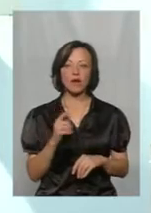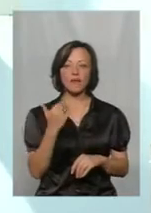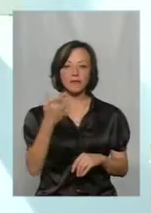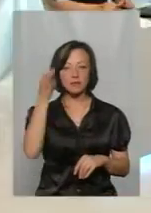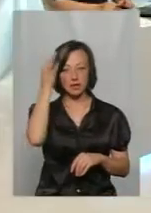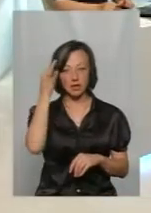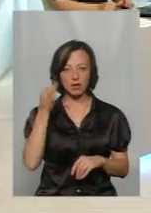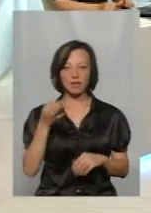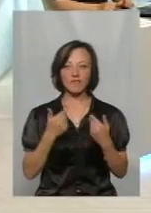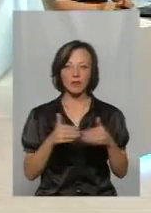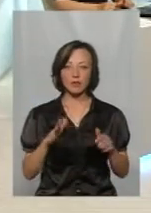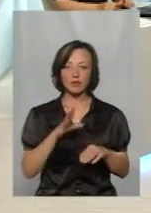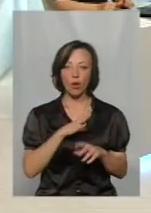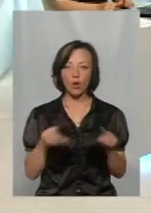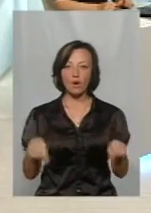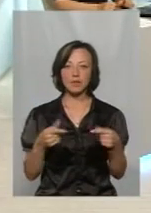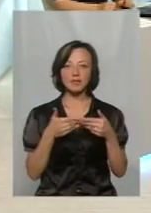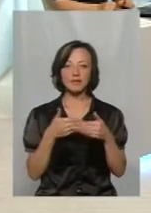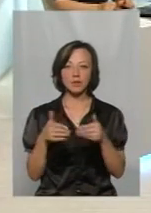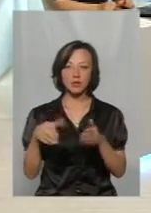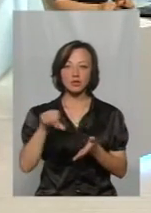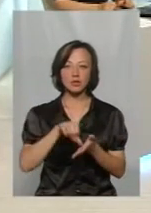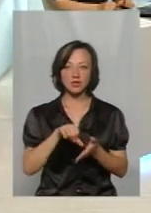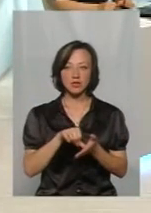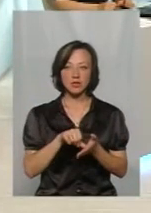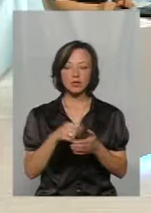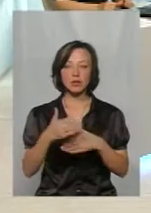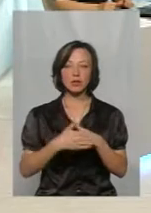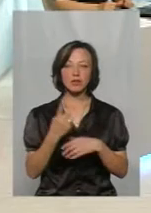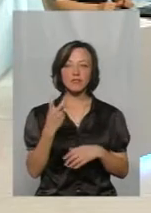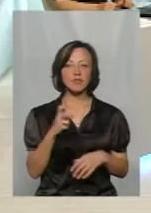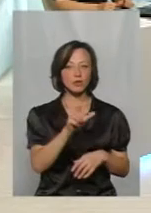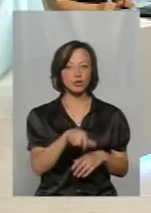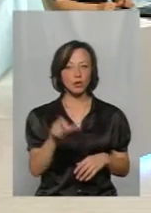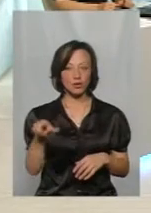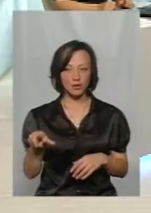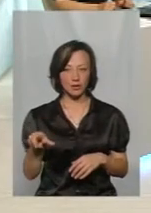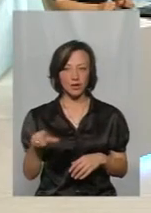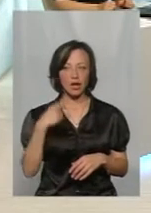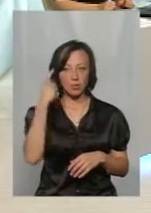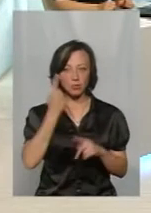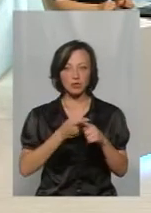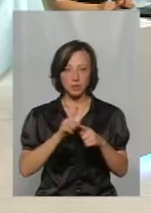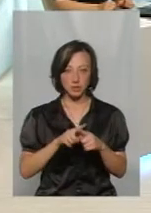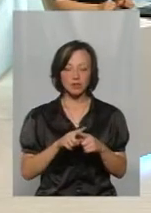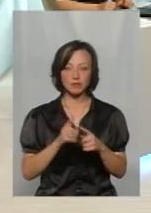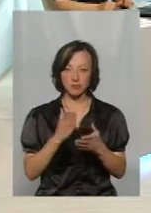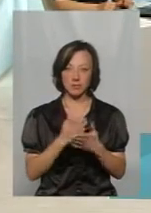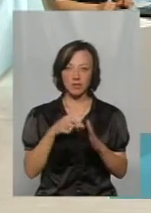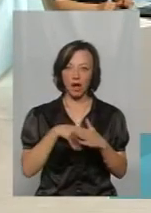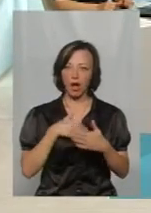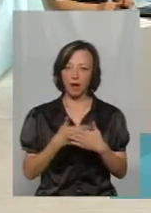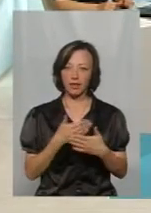що випуск у нас був, так от тільки в організації випуску приймали участь около 200 чоловік. Я думаю, це говорить про ту підвищені